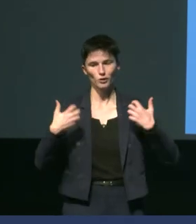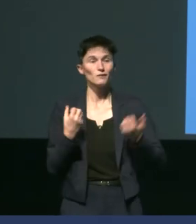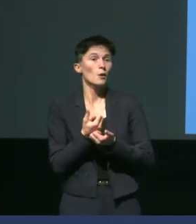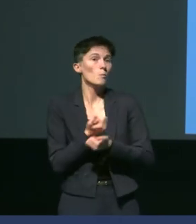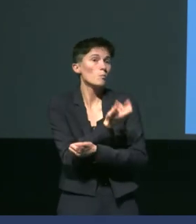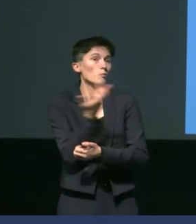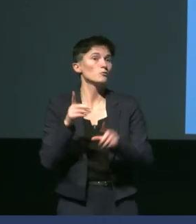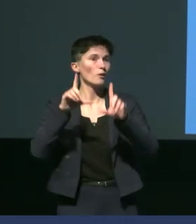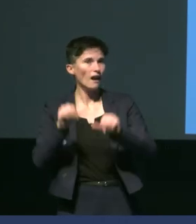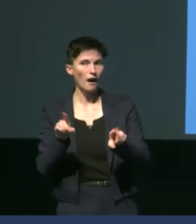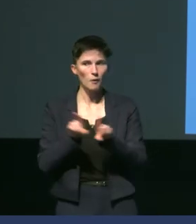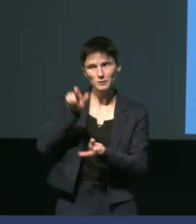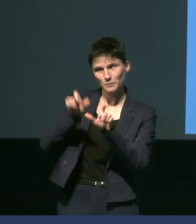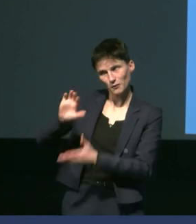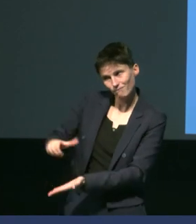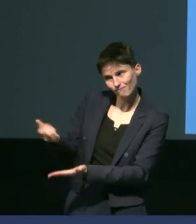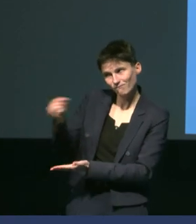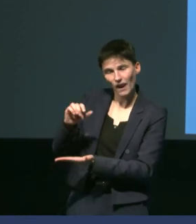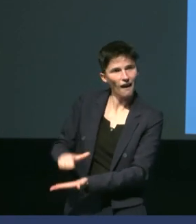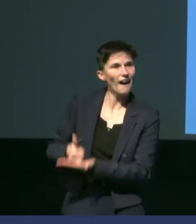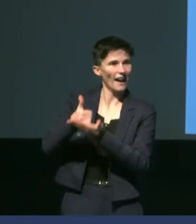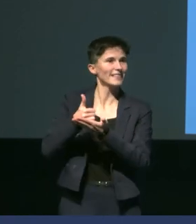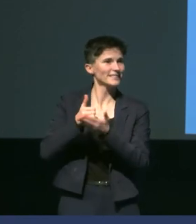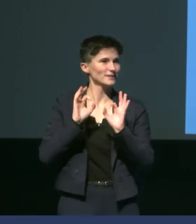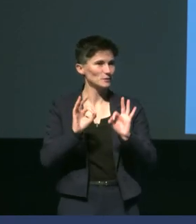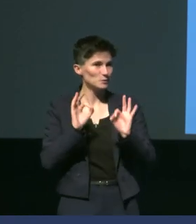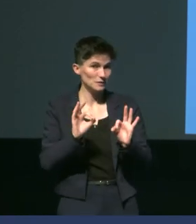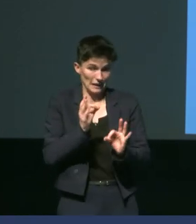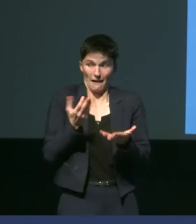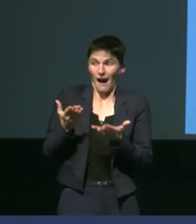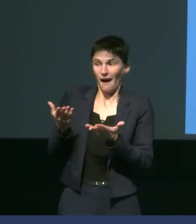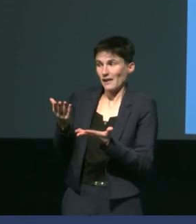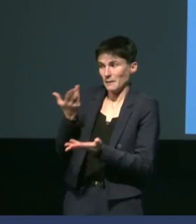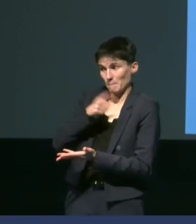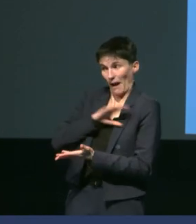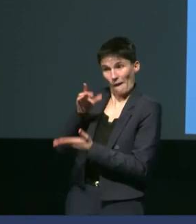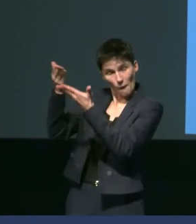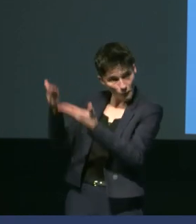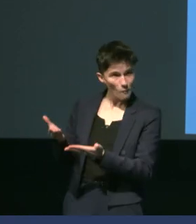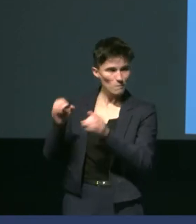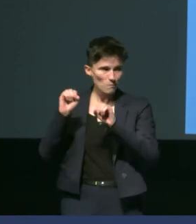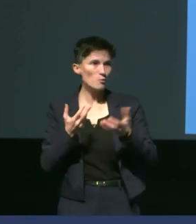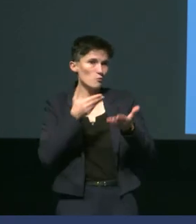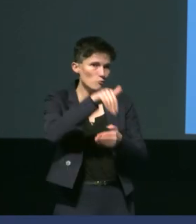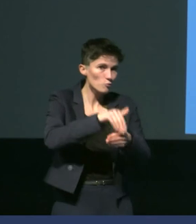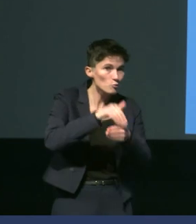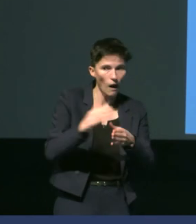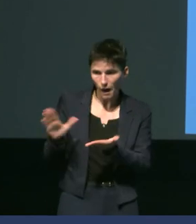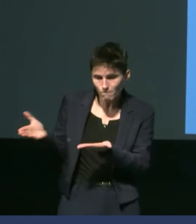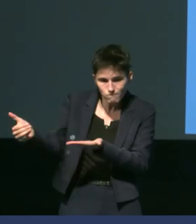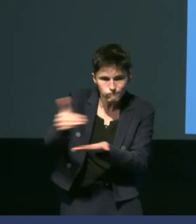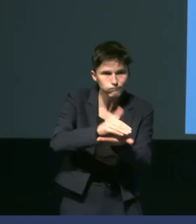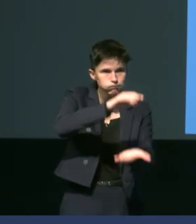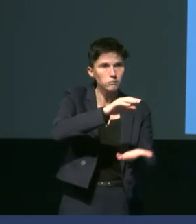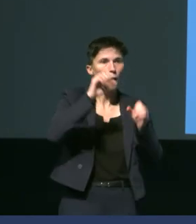des vétérinaires qui sont venus m'aider sur le terrain et c grâce à eux que je peux vous présenter ce soir les données les données de ces dernières années